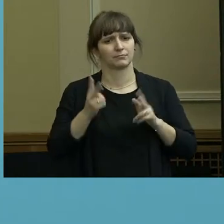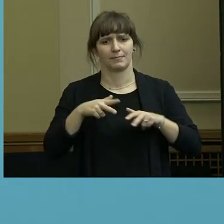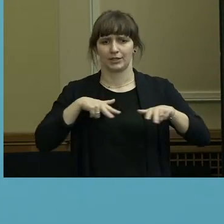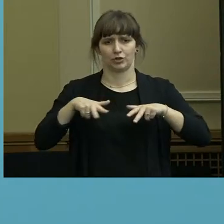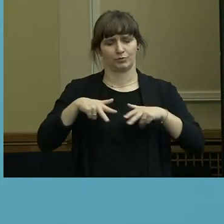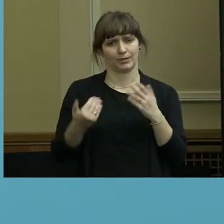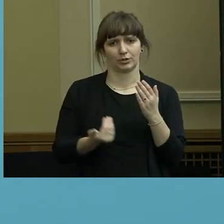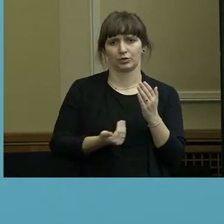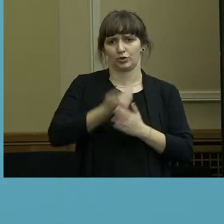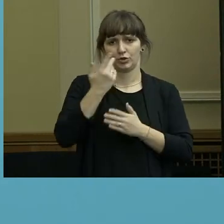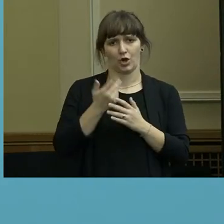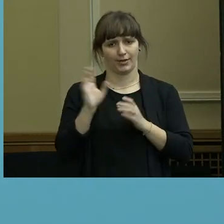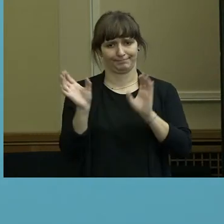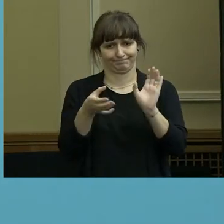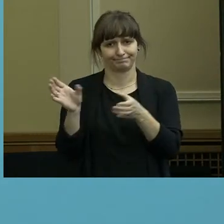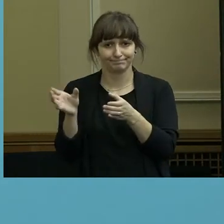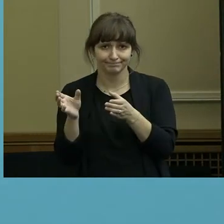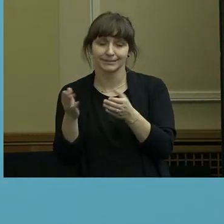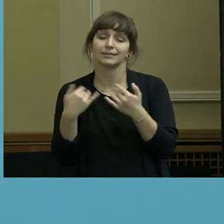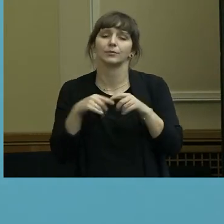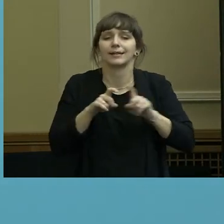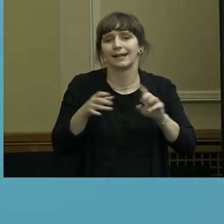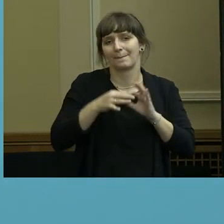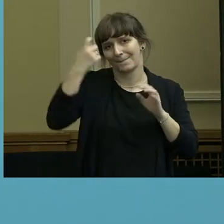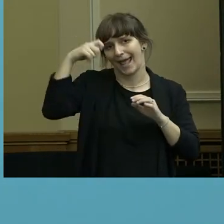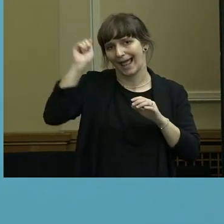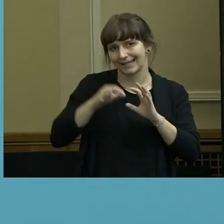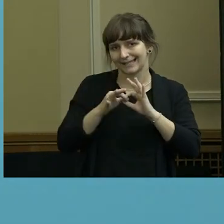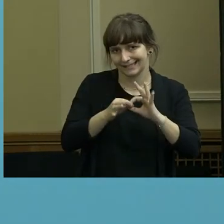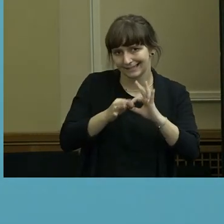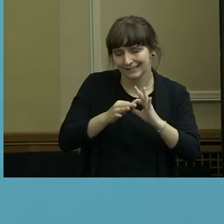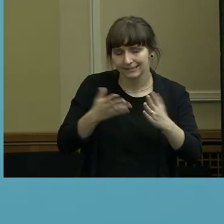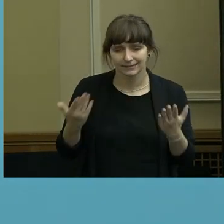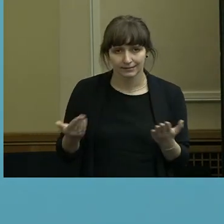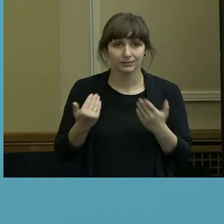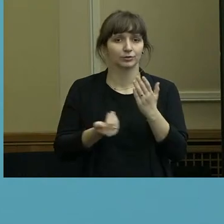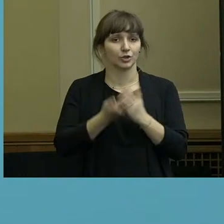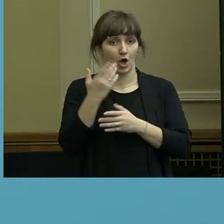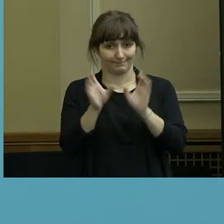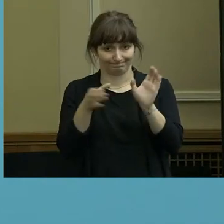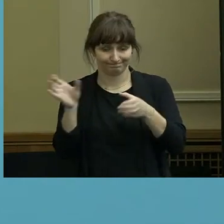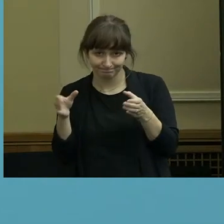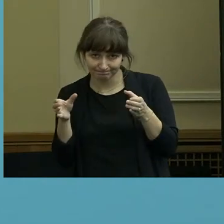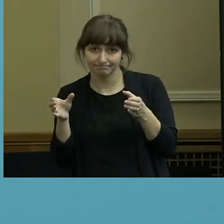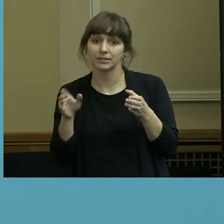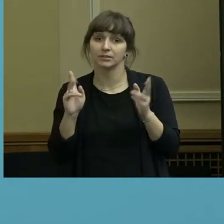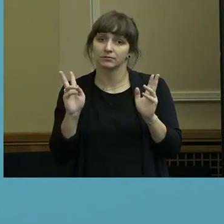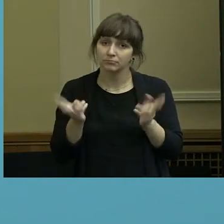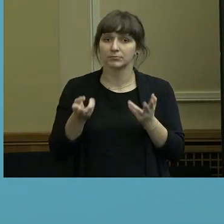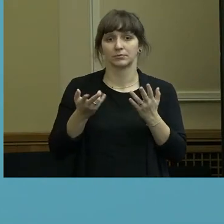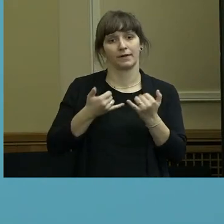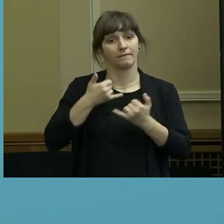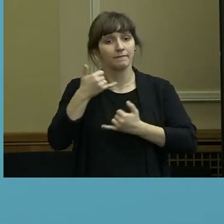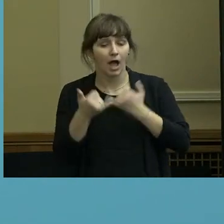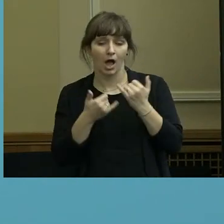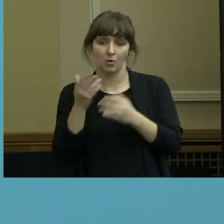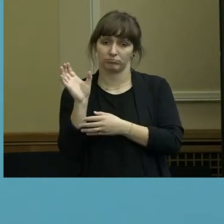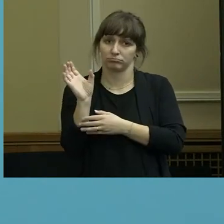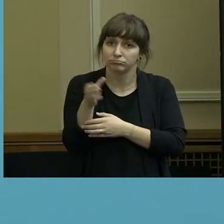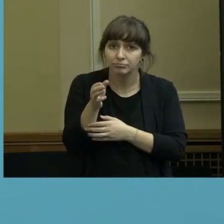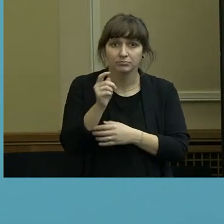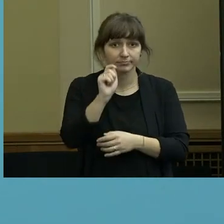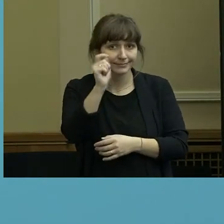haben im Bereich der landeseigenen Unternehmen, dann ist es eben so, dass es nicht die Besetzung mit Frauen nicht die Ausnahme ist, sondern zum